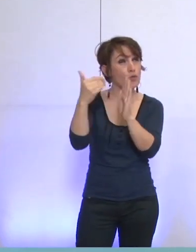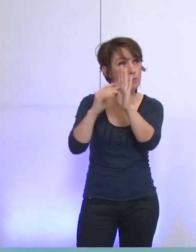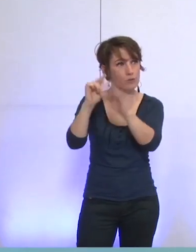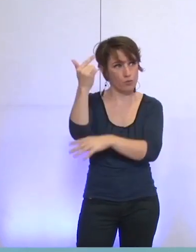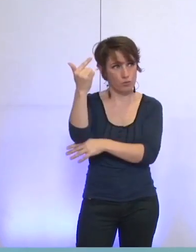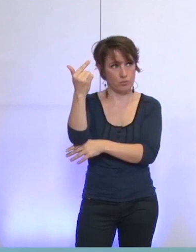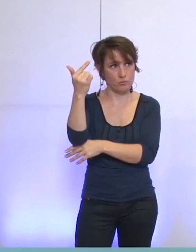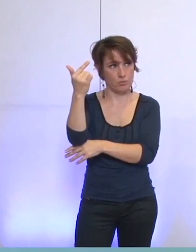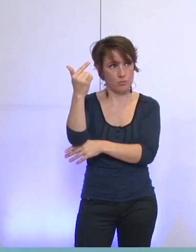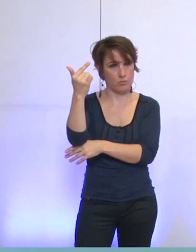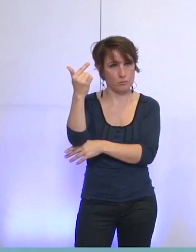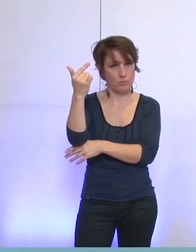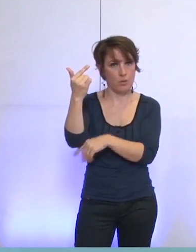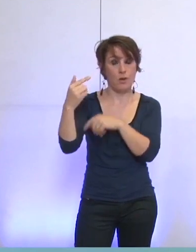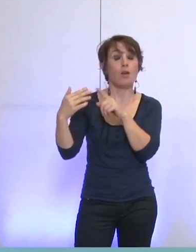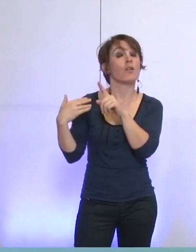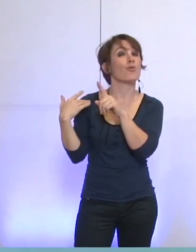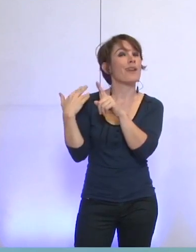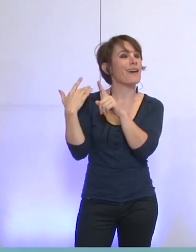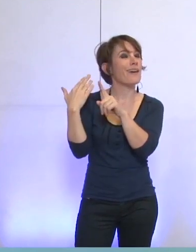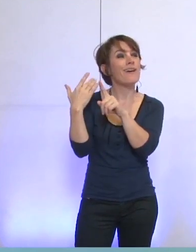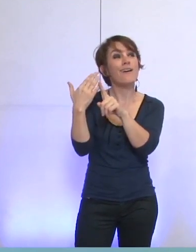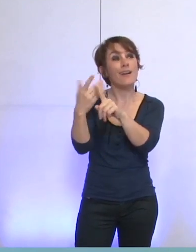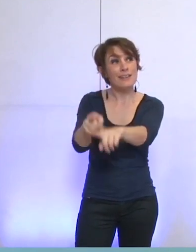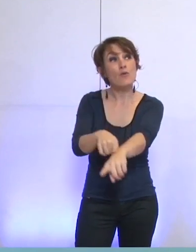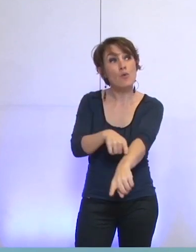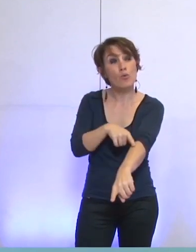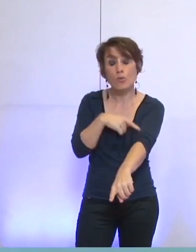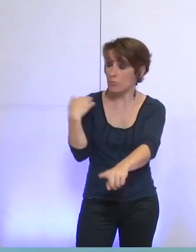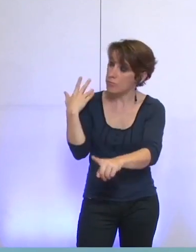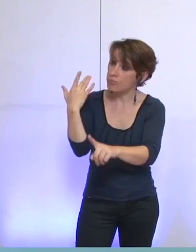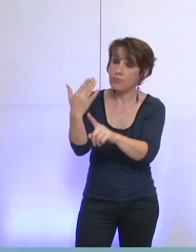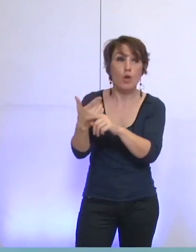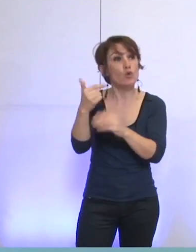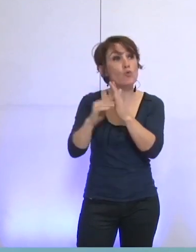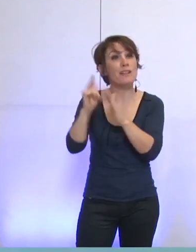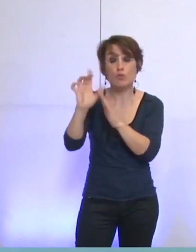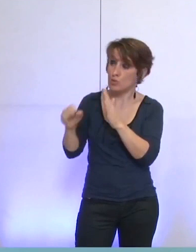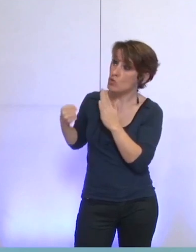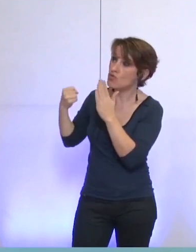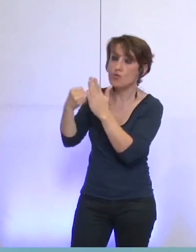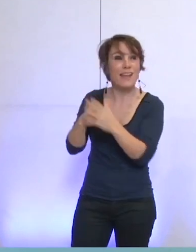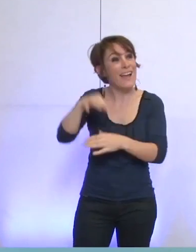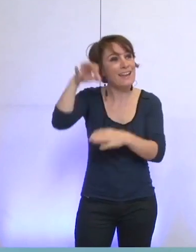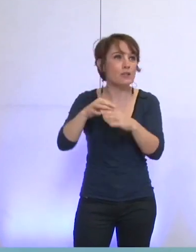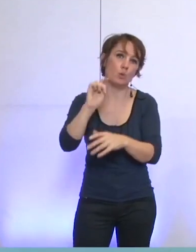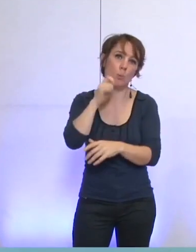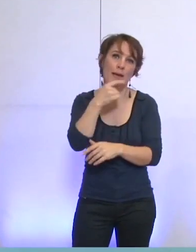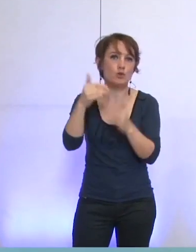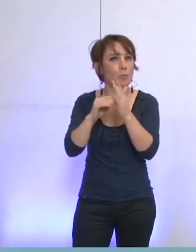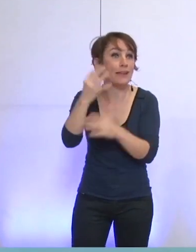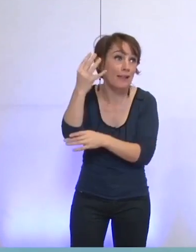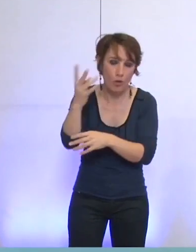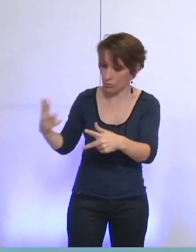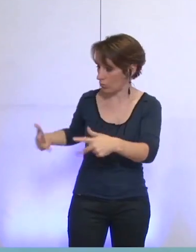qu'il y a eu un temps certain entre ce recours et l'élection et que, s'il y avait une volonté